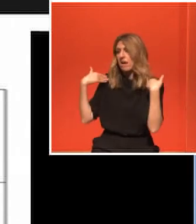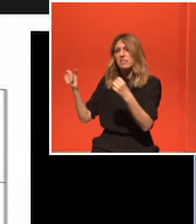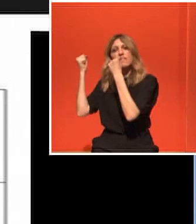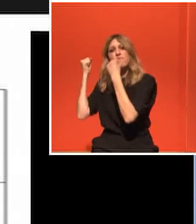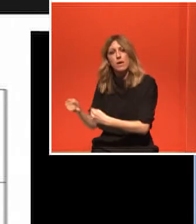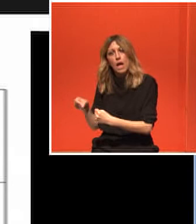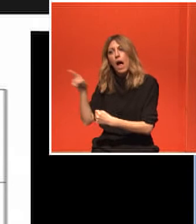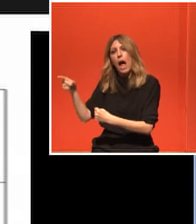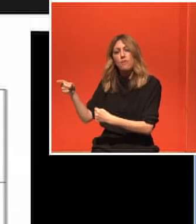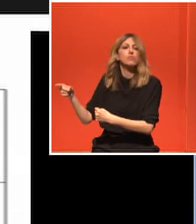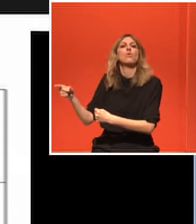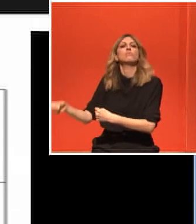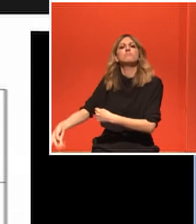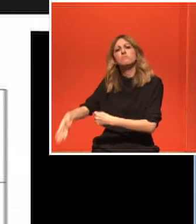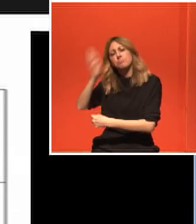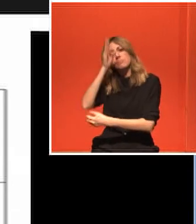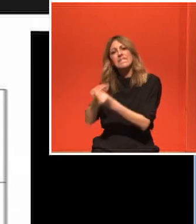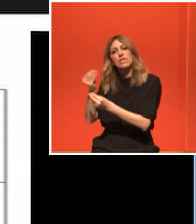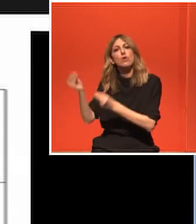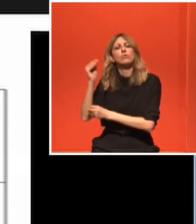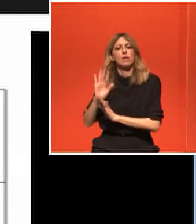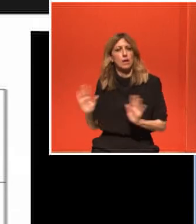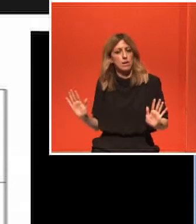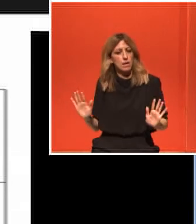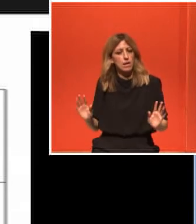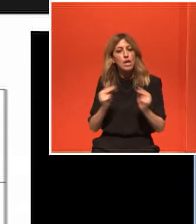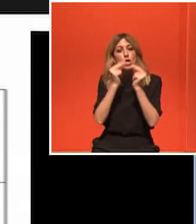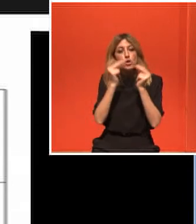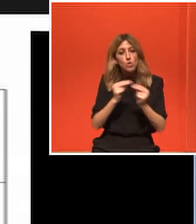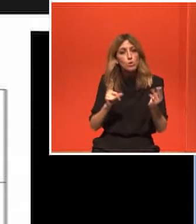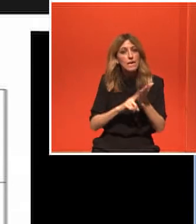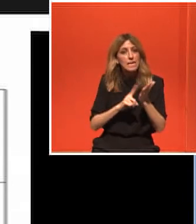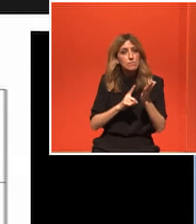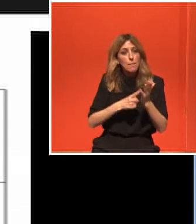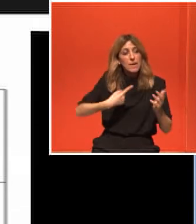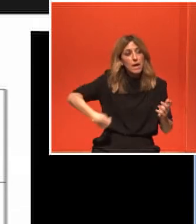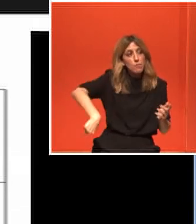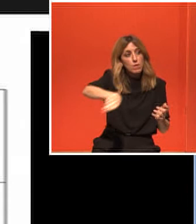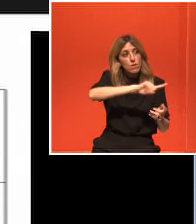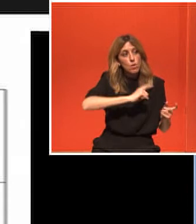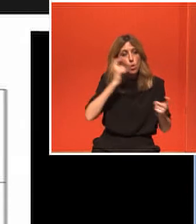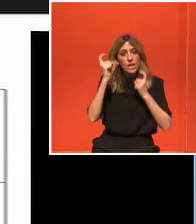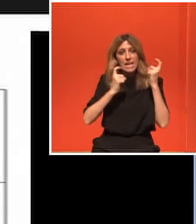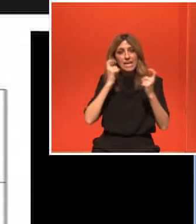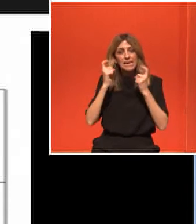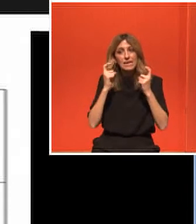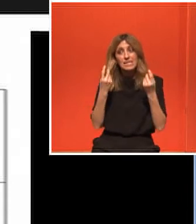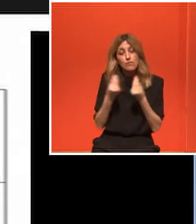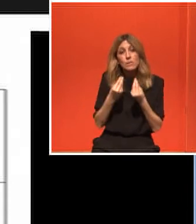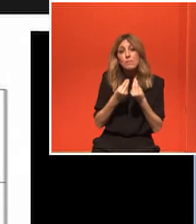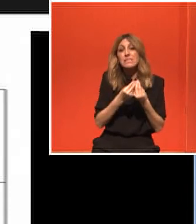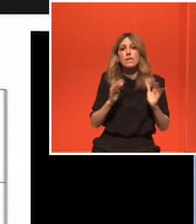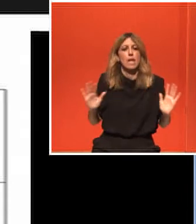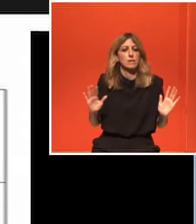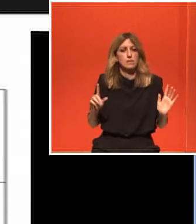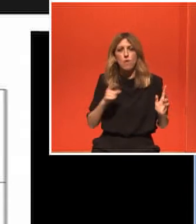άσκηση είναι φάρμακο. Πρέπει να βρεις ποια είναι η κατάλληλη δόση, αλλά και για τον κατάλληλο άνθρωπο. Γιατί δεν